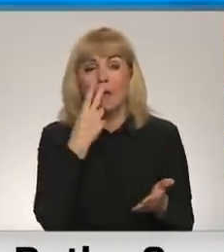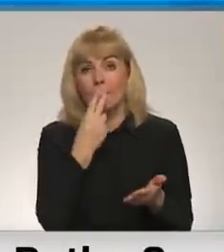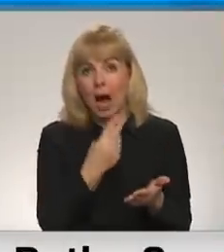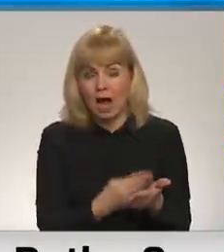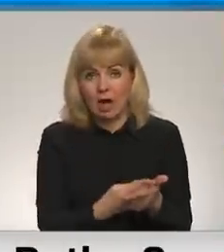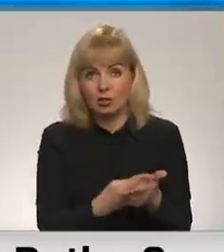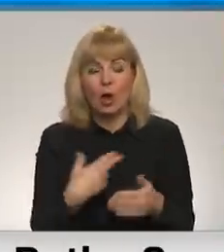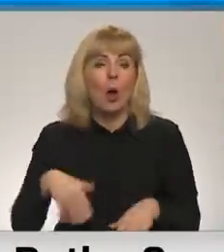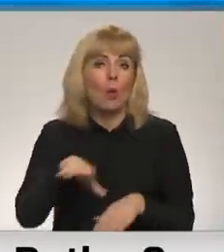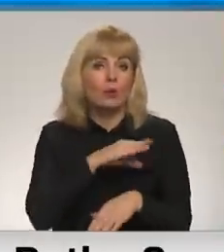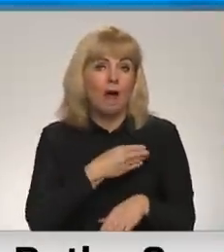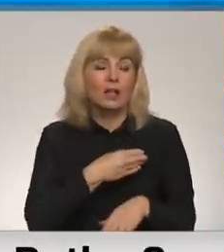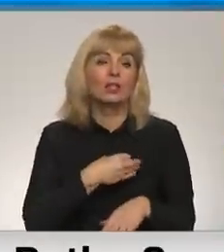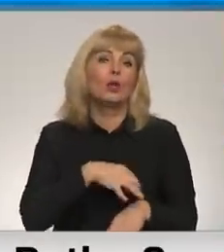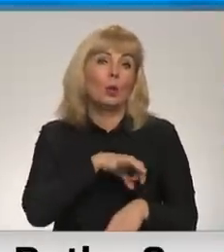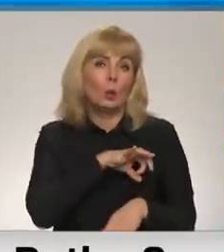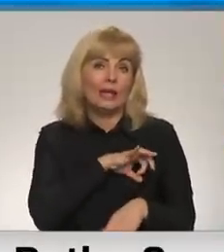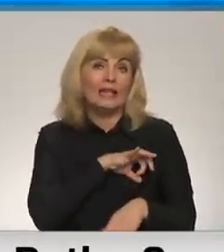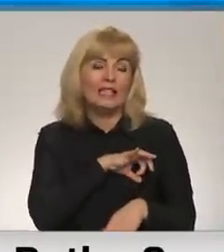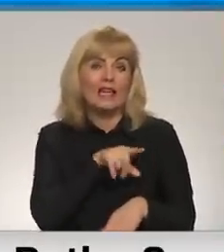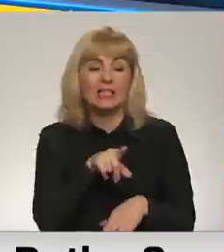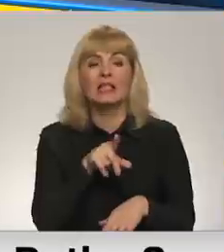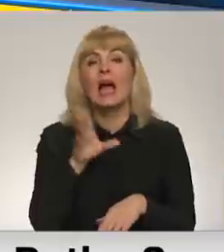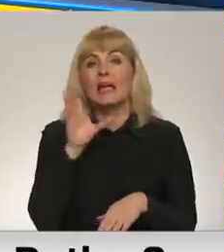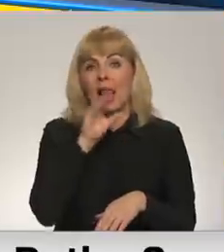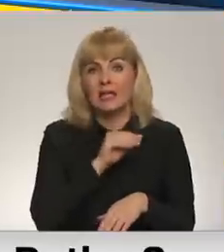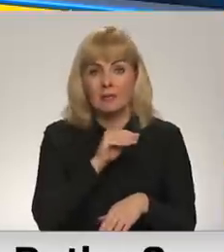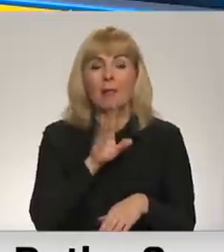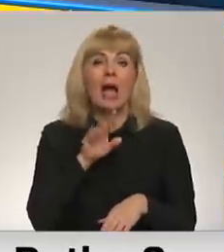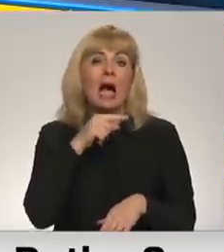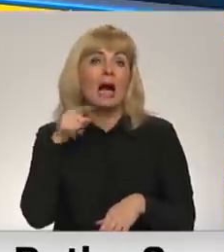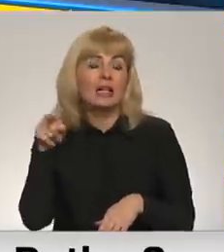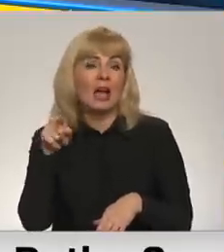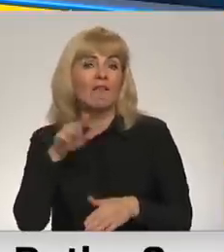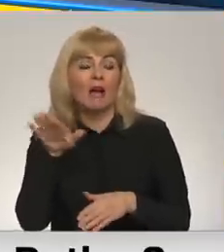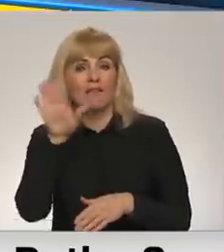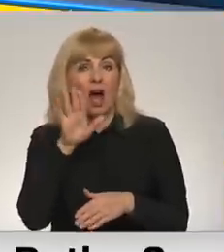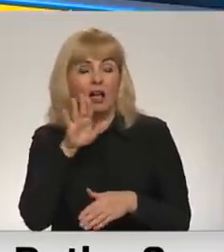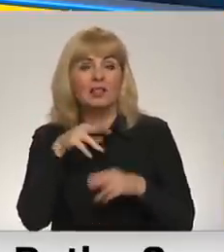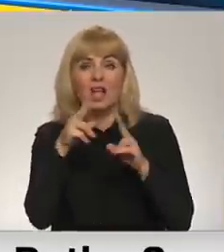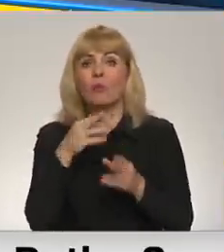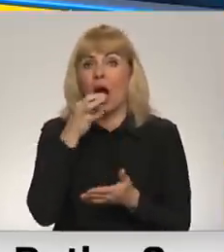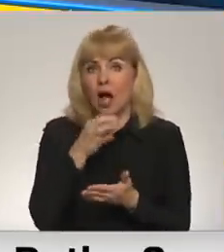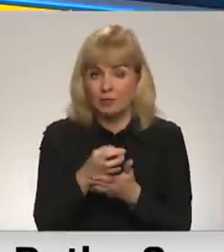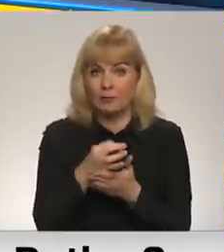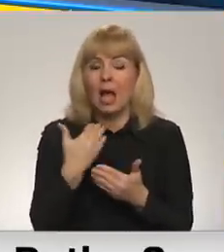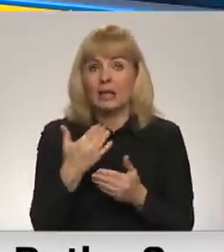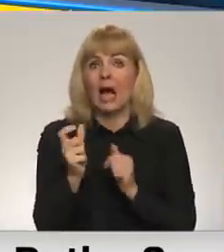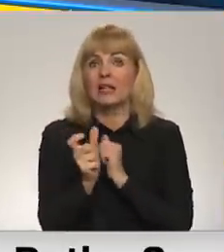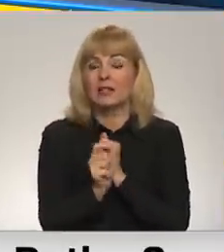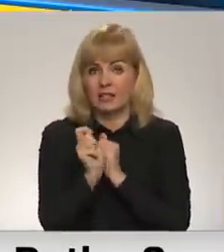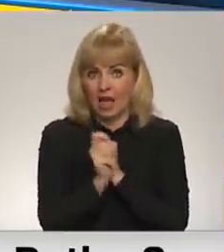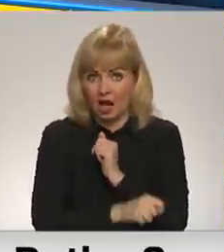universālās jurisdikcijas iespējāmību. Bet kāda ir Krievijas kā valsts starptautiskā atbildība šobrīd vai sankcijas ir vienīgie